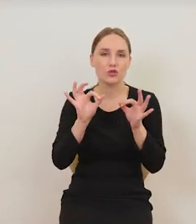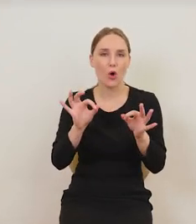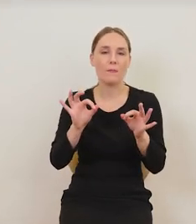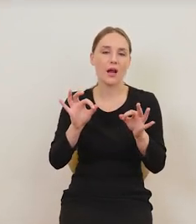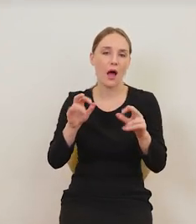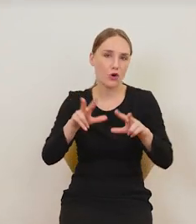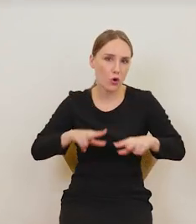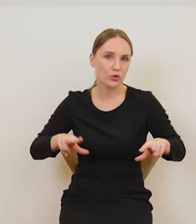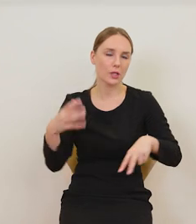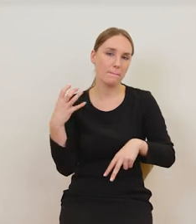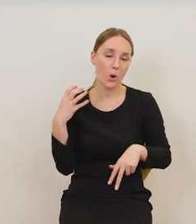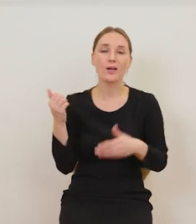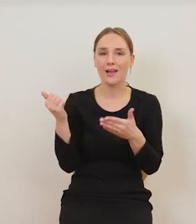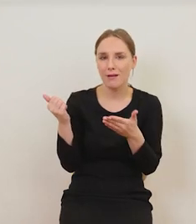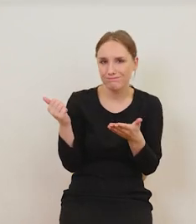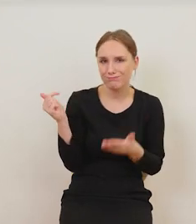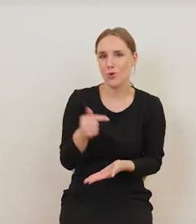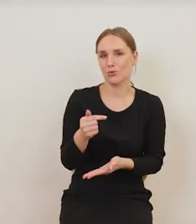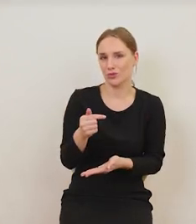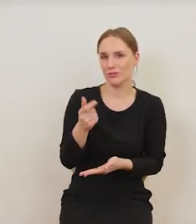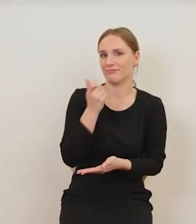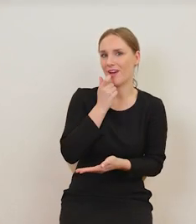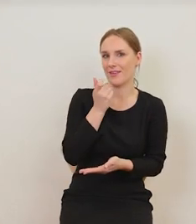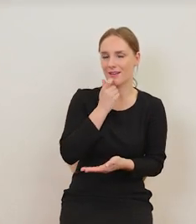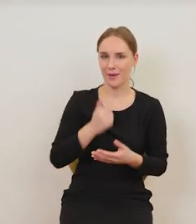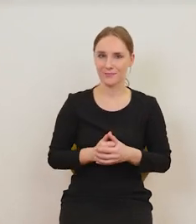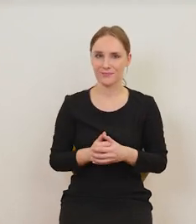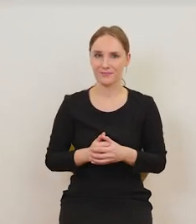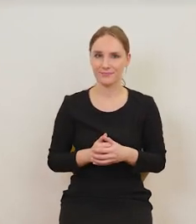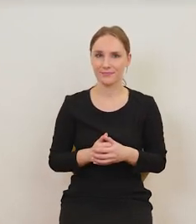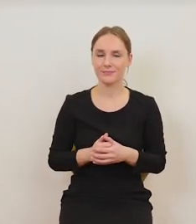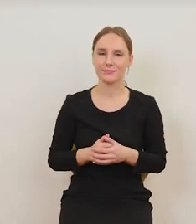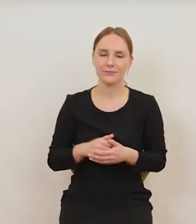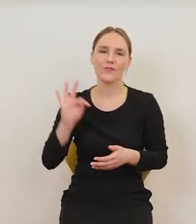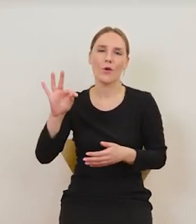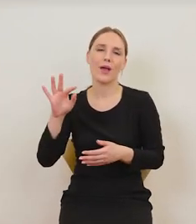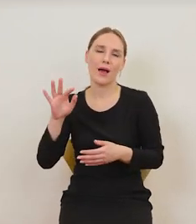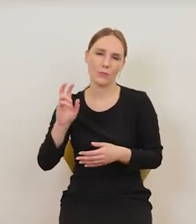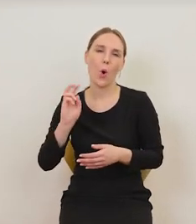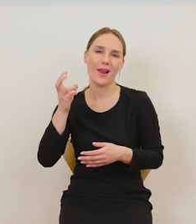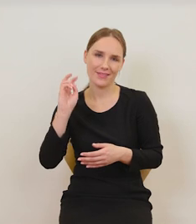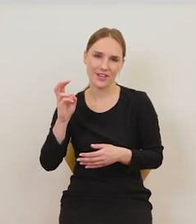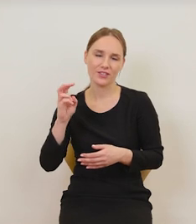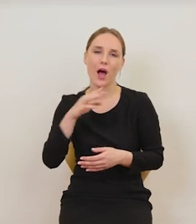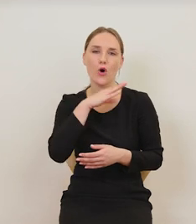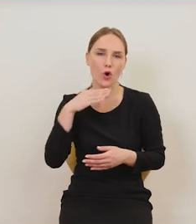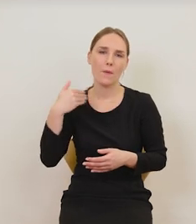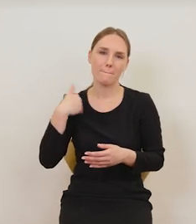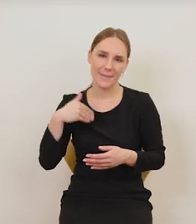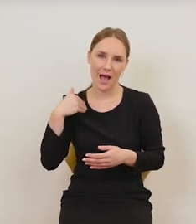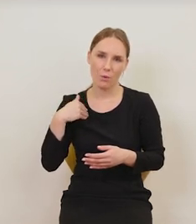dobrze urodzony, musiał sobie popalać tę fajeczkę. No i znowu typowa holenderska fajka, koloru białego,